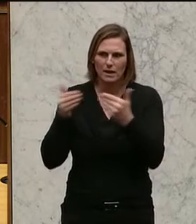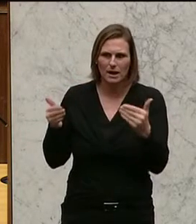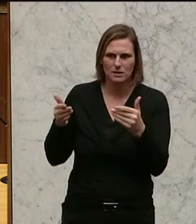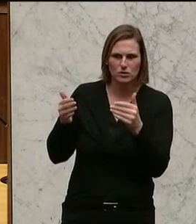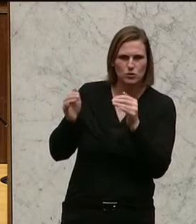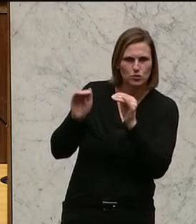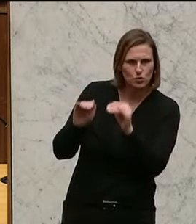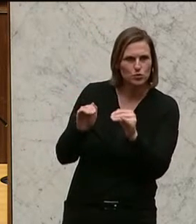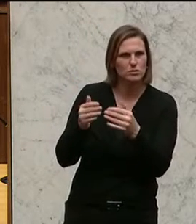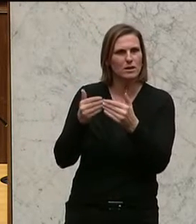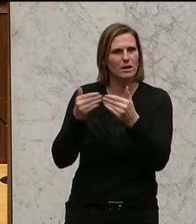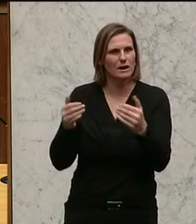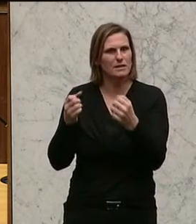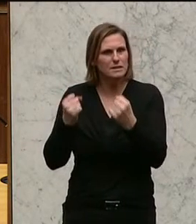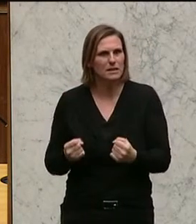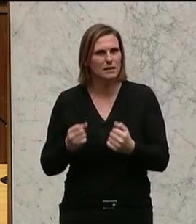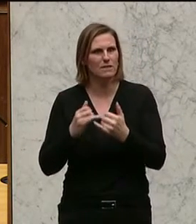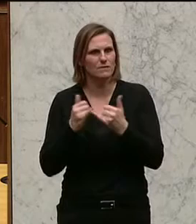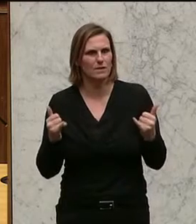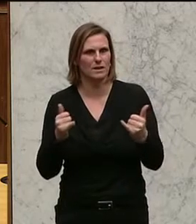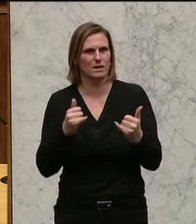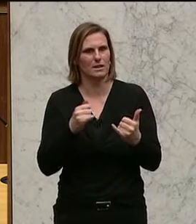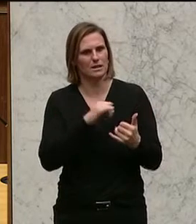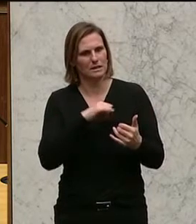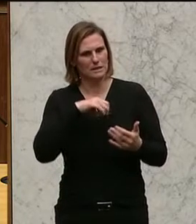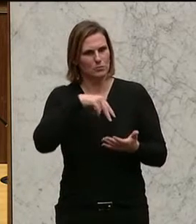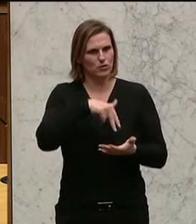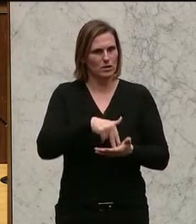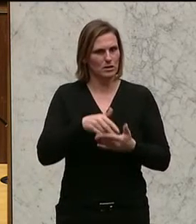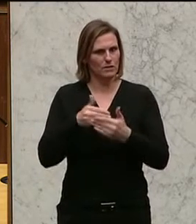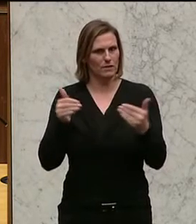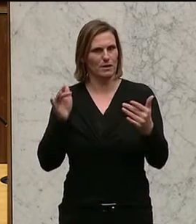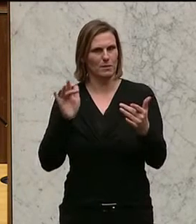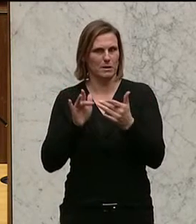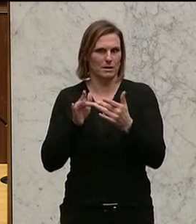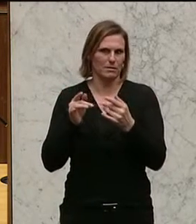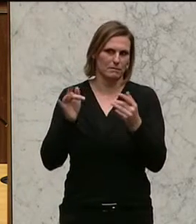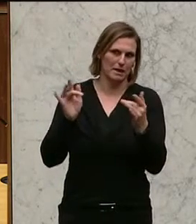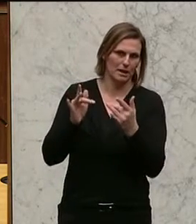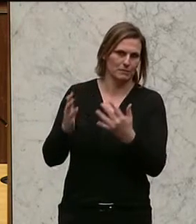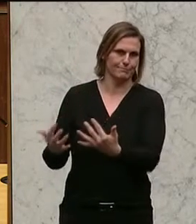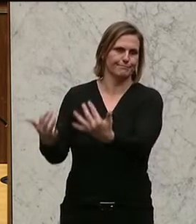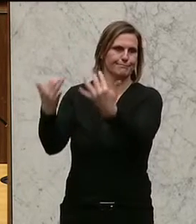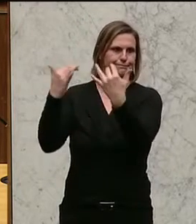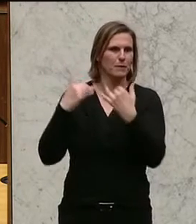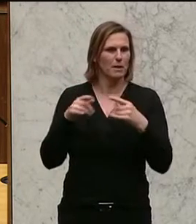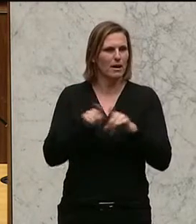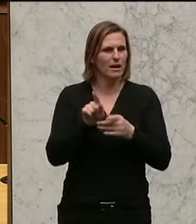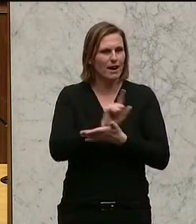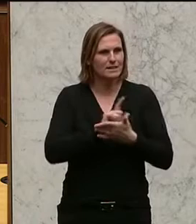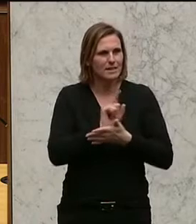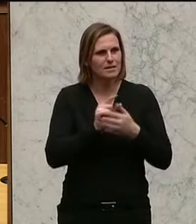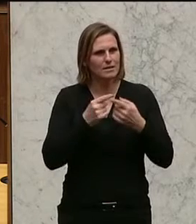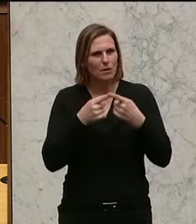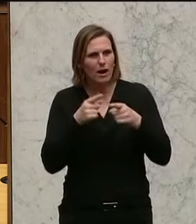von Grenzsichern und von Herstellen der Souveränität über die Grenze als Mittel gegen die Masseneinwanderung, wenn ich gleichzeitig alle möglichen